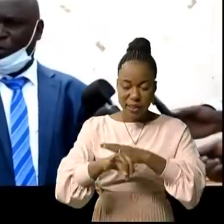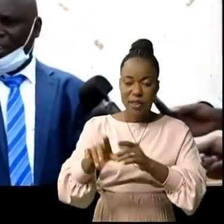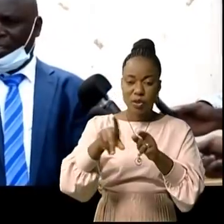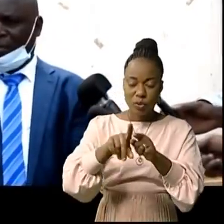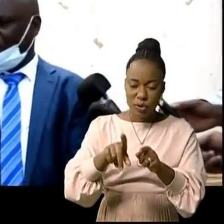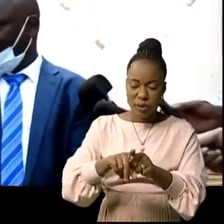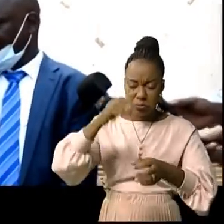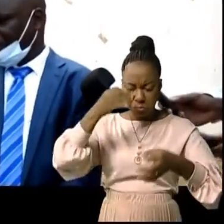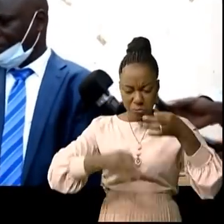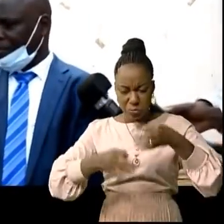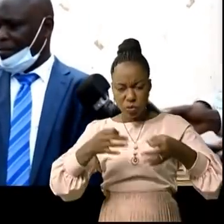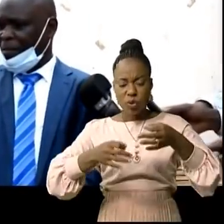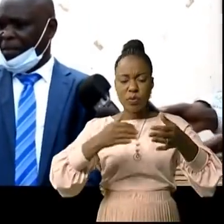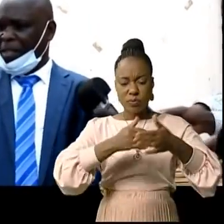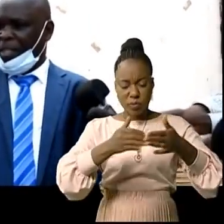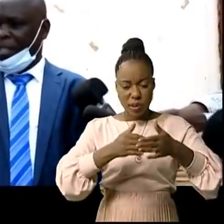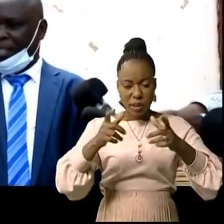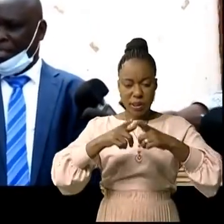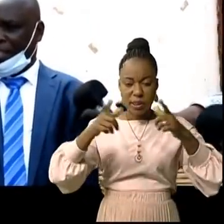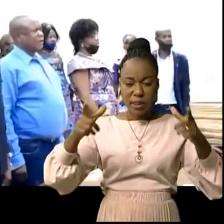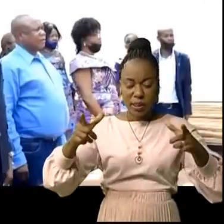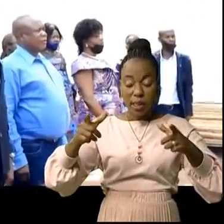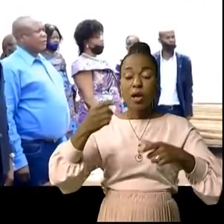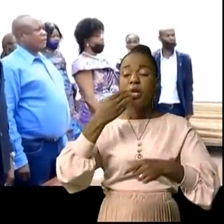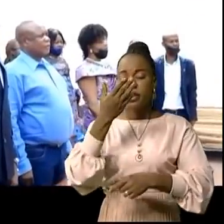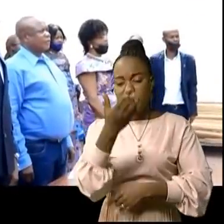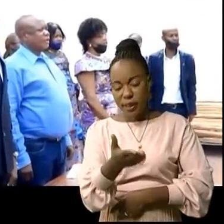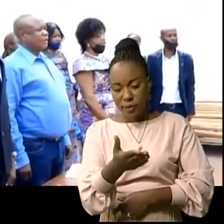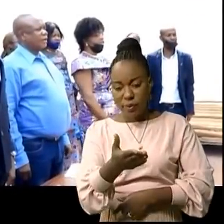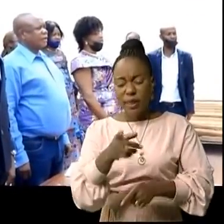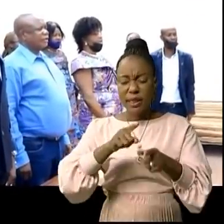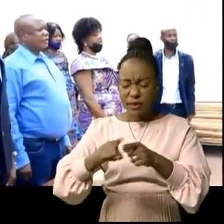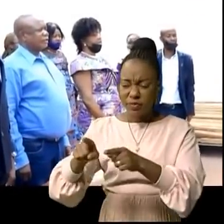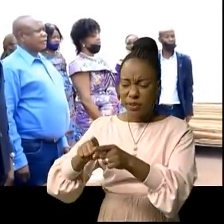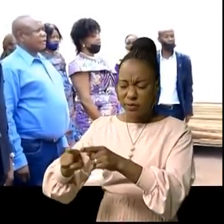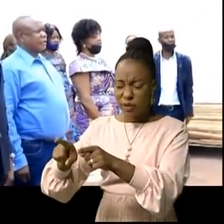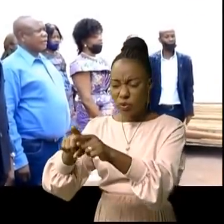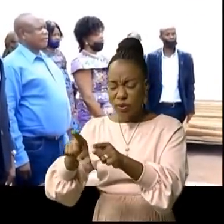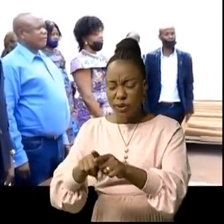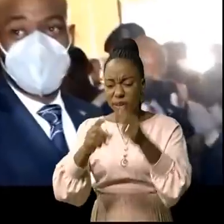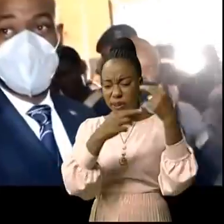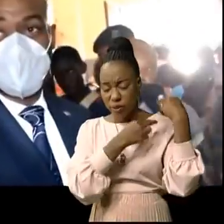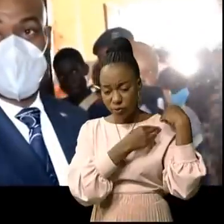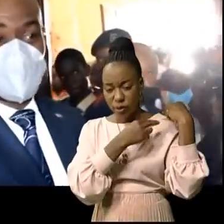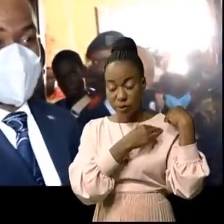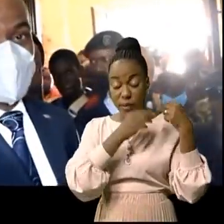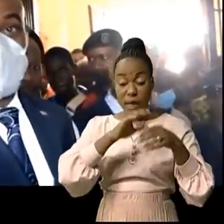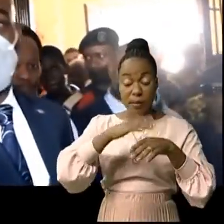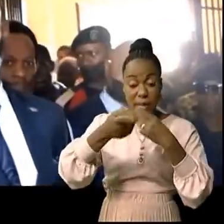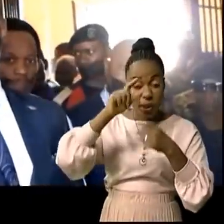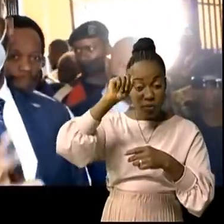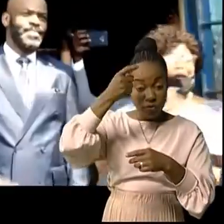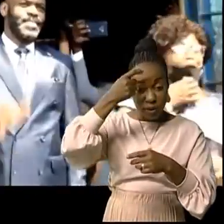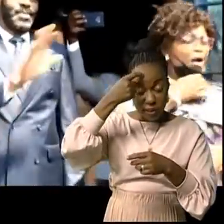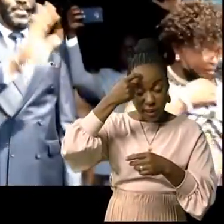procureurs de la République près des tribunaux de grande instance de Kalemi, ainsi que les responsables pénitenciers. Peu après, le gouverneur par